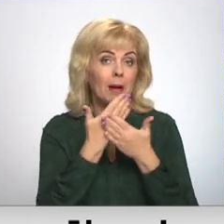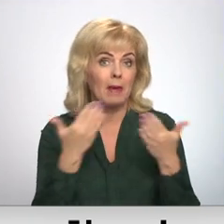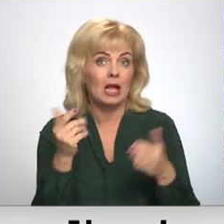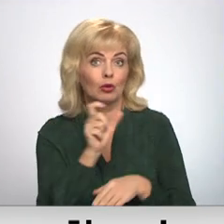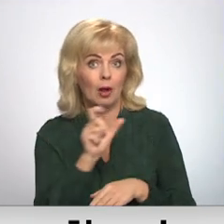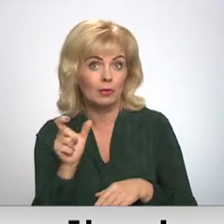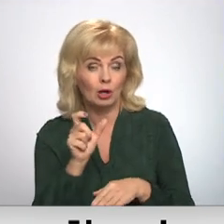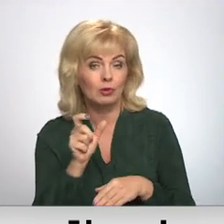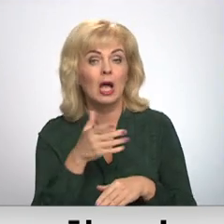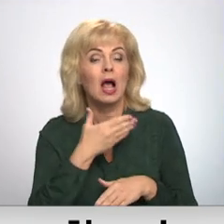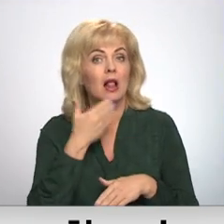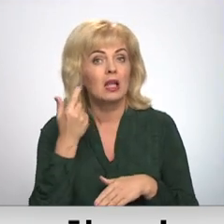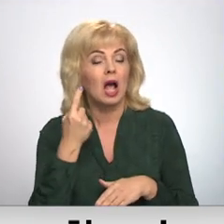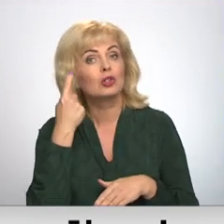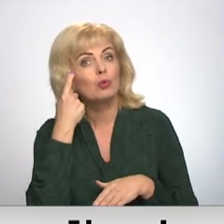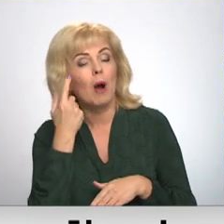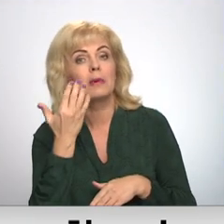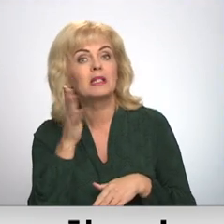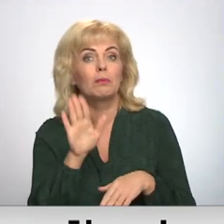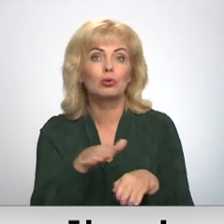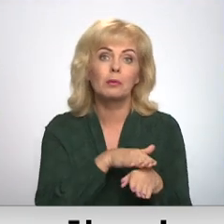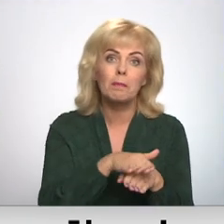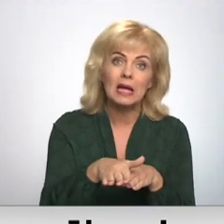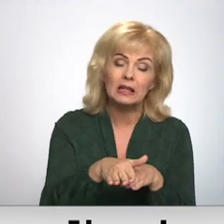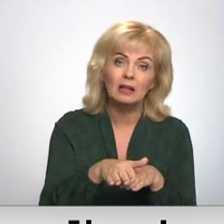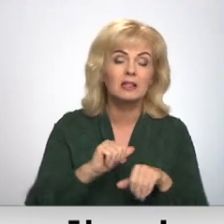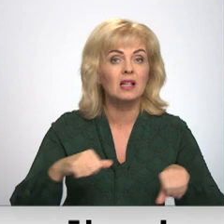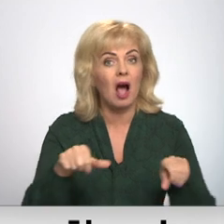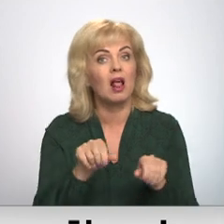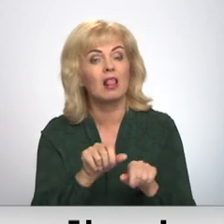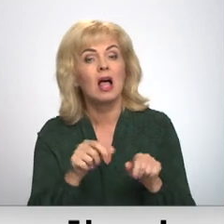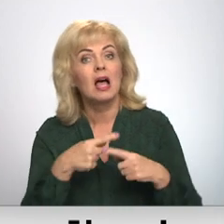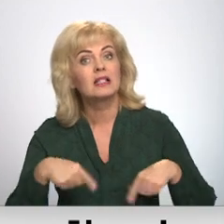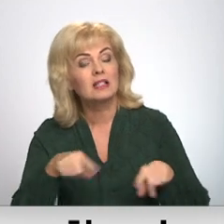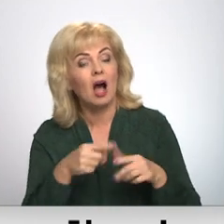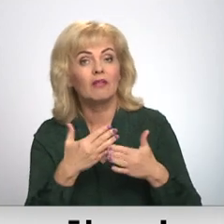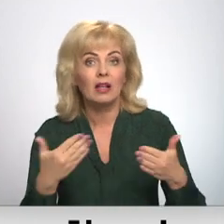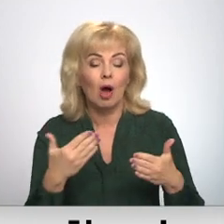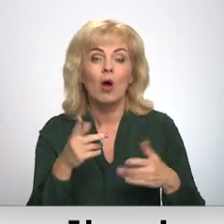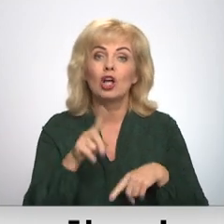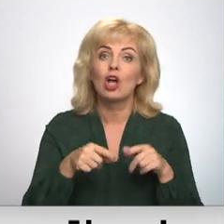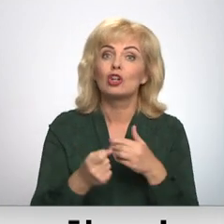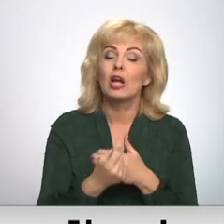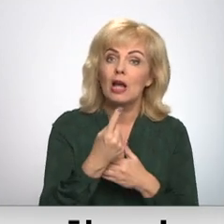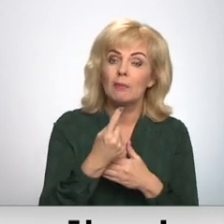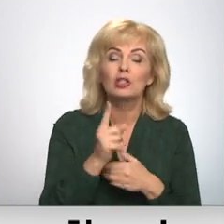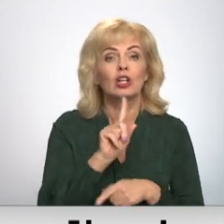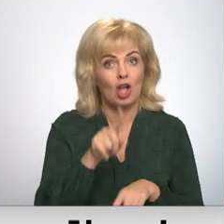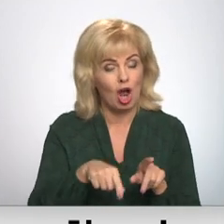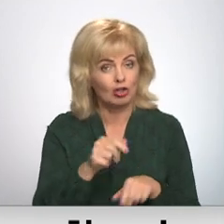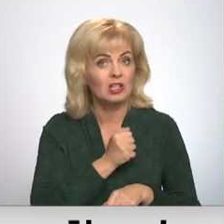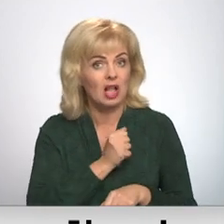Un tas mums ir liels izaicinājums domājot, cik būs piepildīta vai nebūs piepildīta zāle. Cilvēki dažādu iemeslu dēļ baidās nākt,